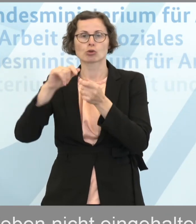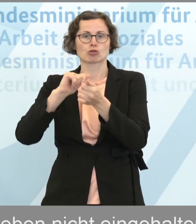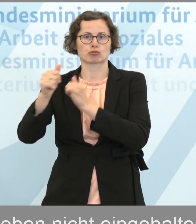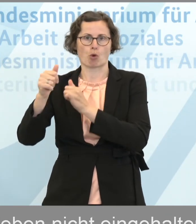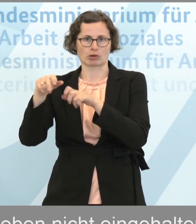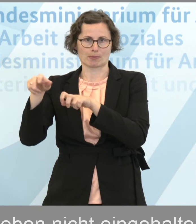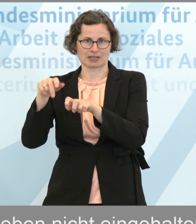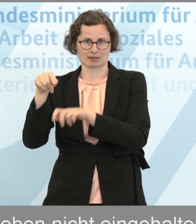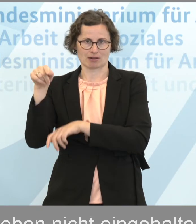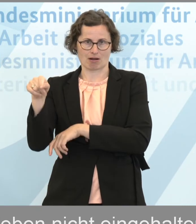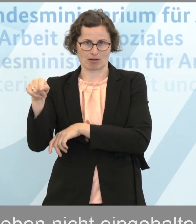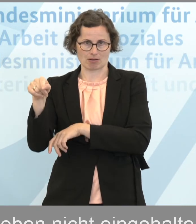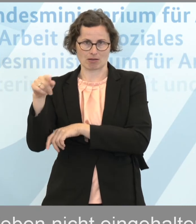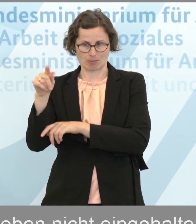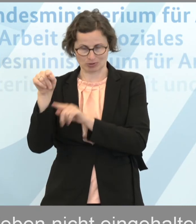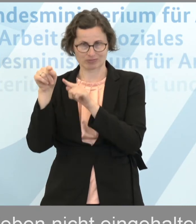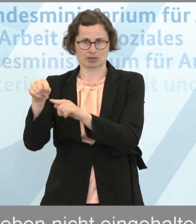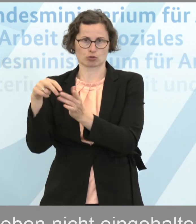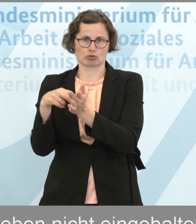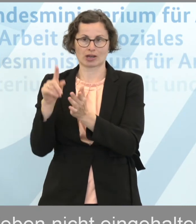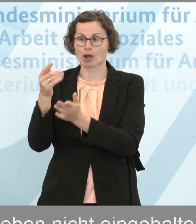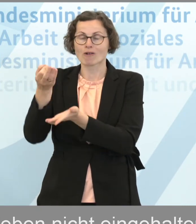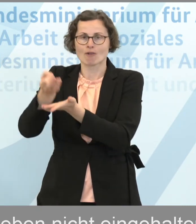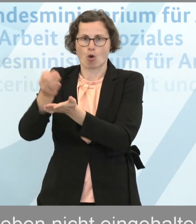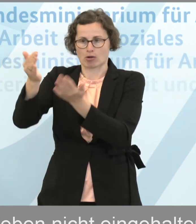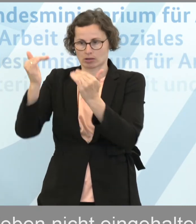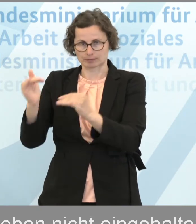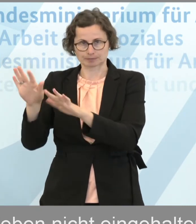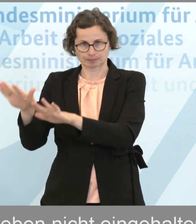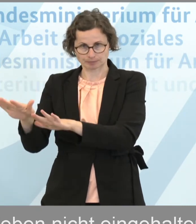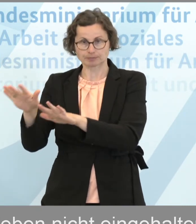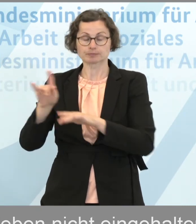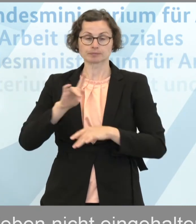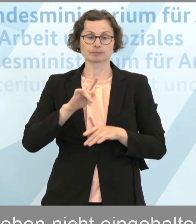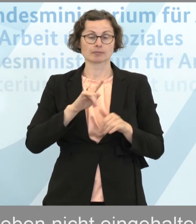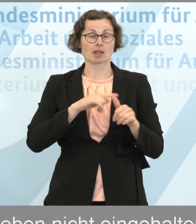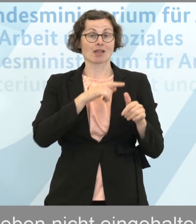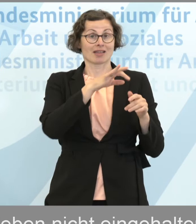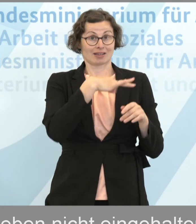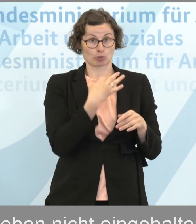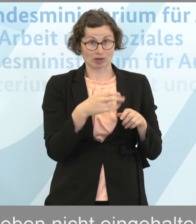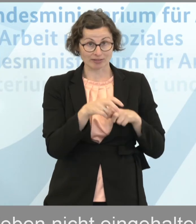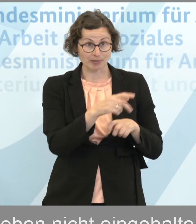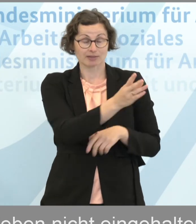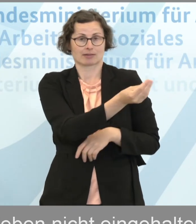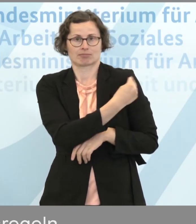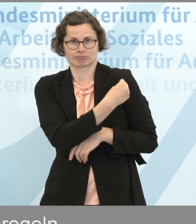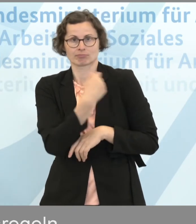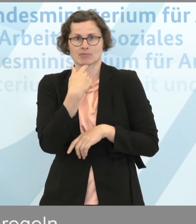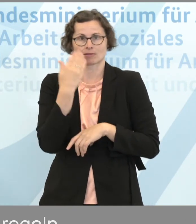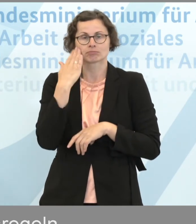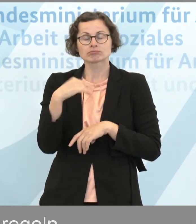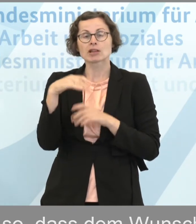zuständigen Stellen, auch vor Ort. Wir sind vom Gesundheitsminister um eine Stellungnahme gebeten worden zu den